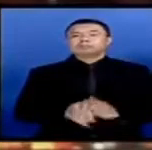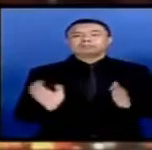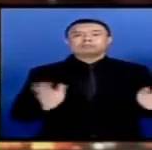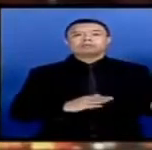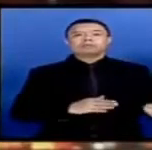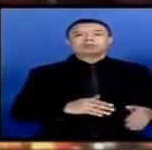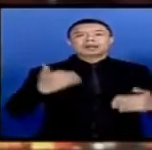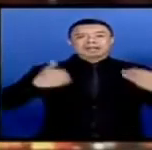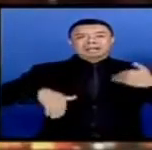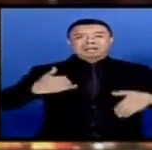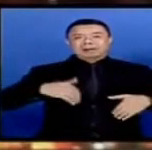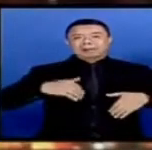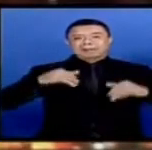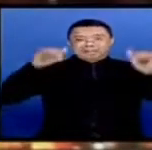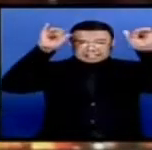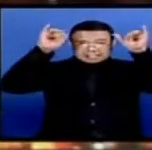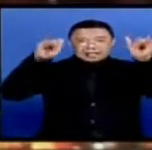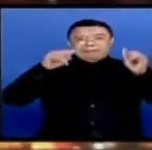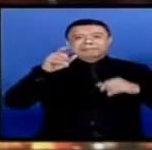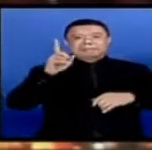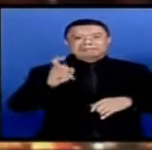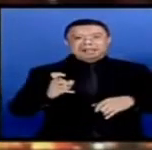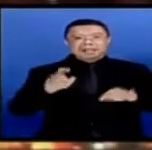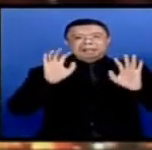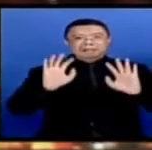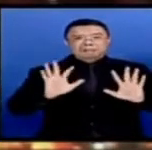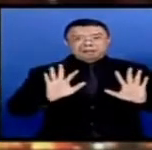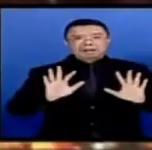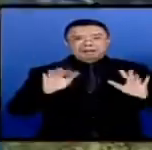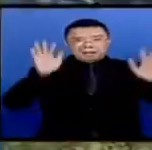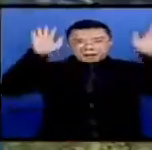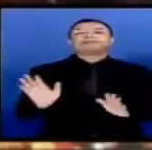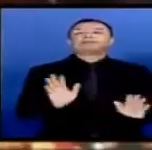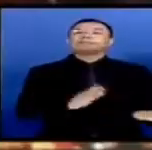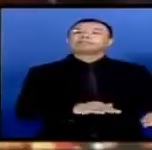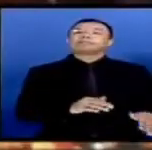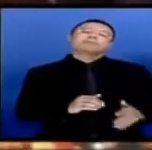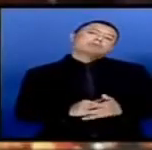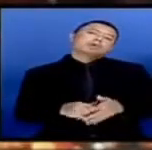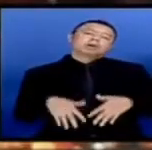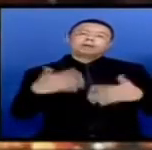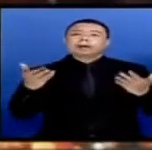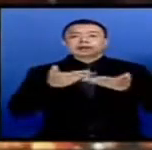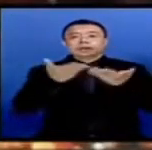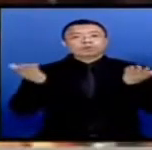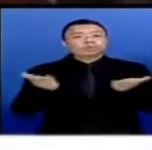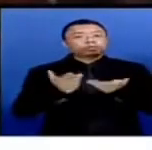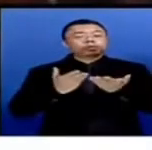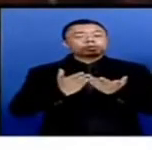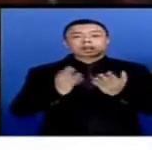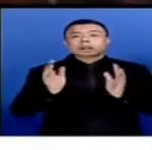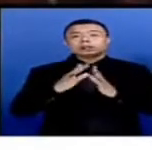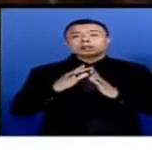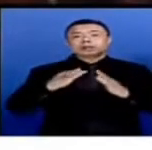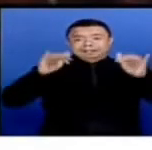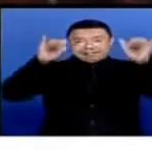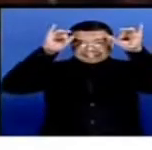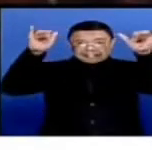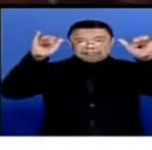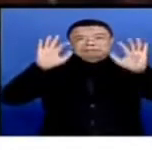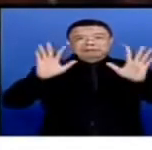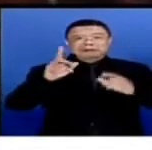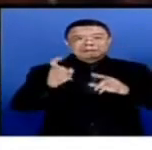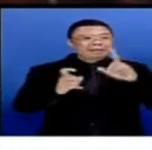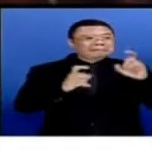Kematian ternak sapi akibat terinfeksi PMK di Ponorogo, Jawa Timur terus terjadi. Ya lalu bagaimana perkembangan hewan ternak sapi yang